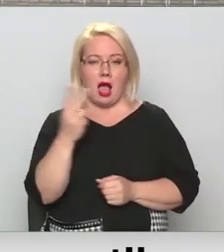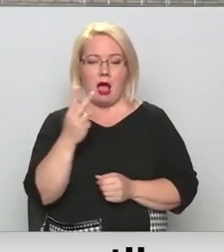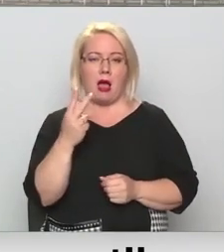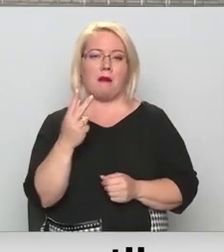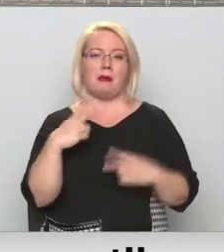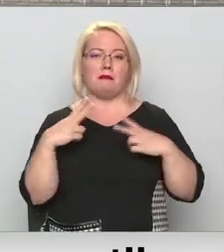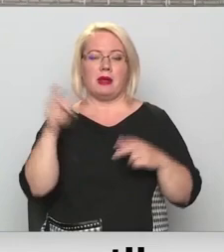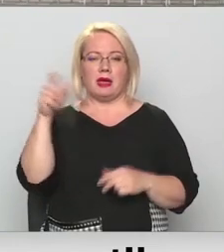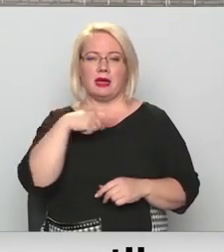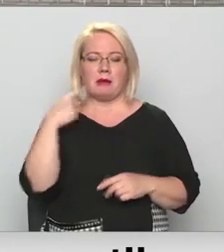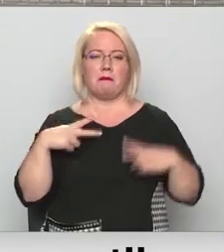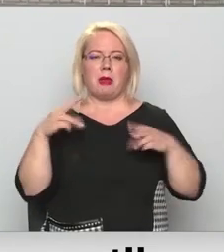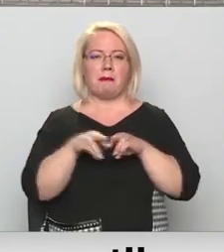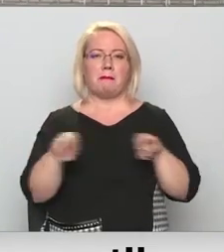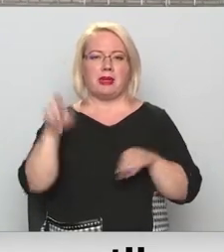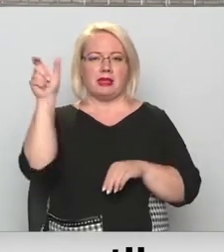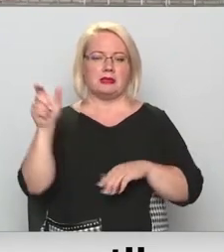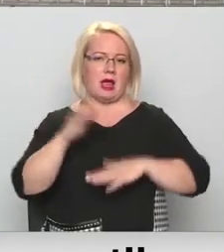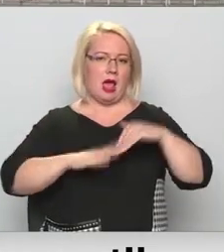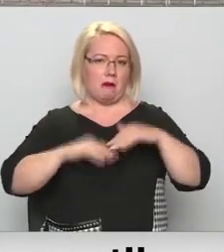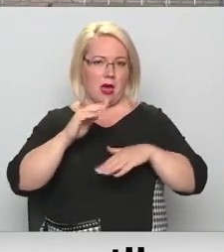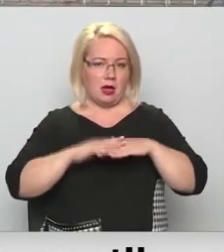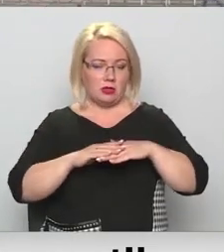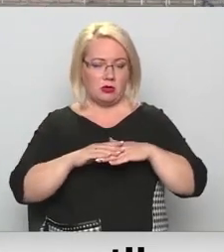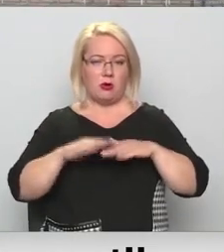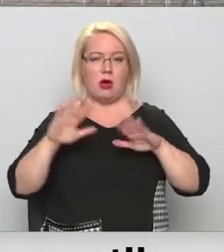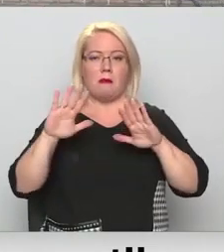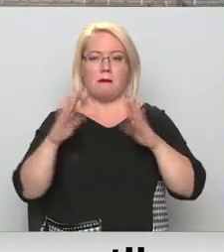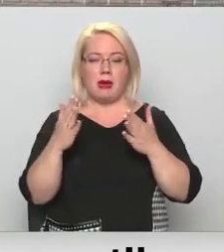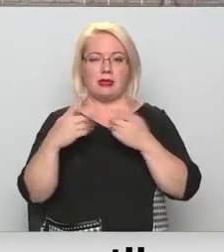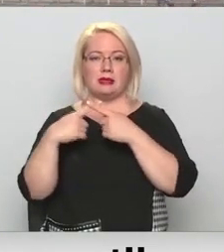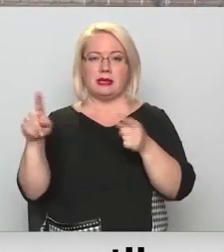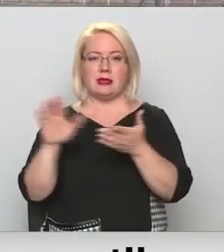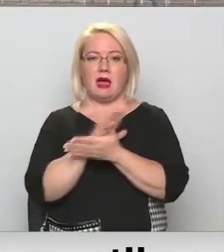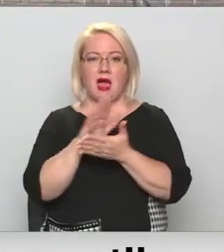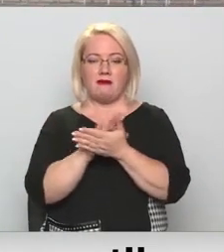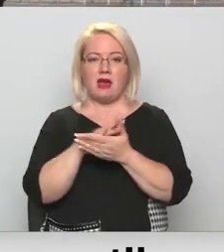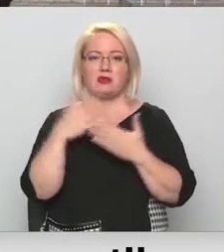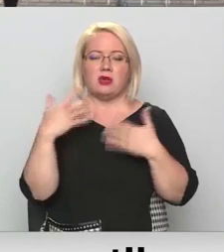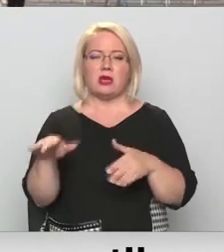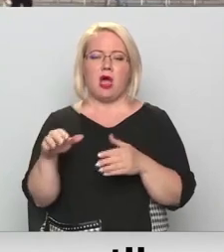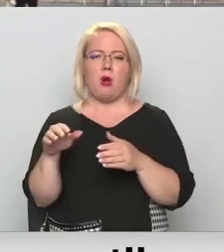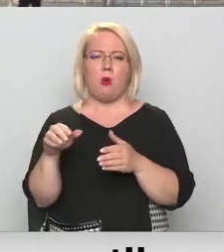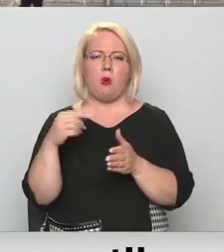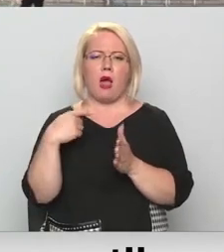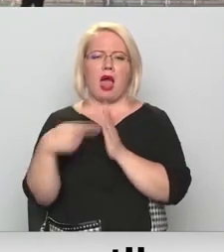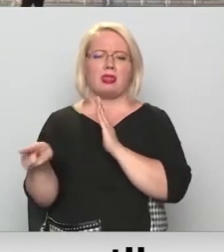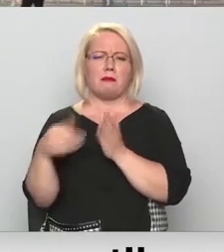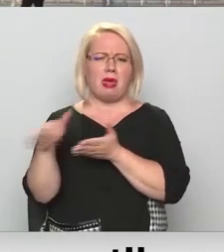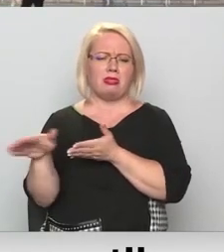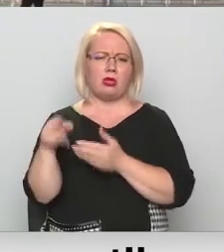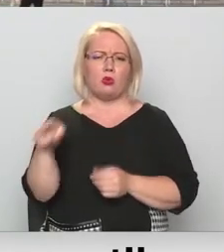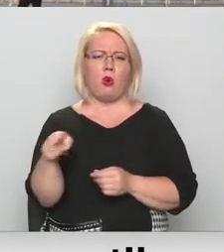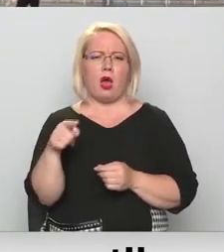mērķēja uz kānslera amatu. Savukārt, der Tage Spiegel ir atmeti šo koķitēšanu. Ļoti skaidri pasaka,